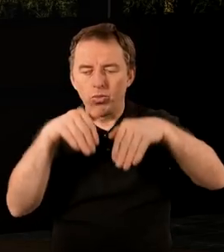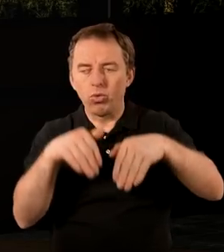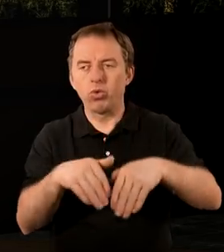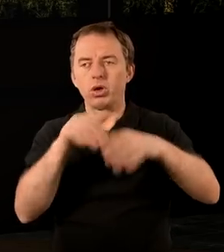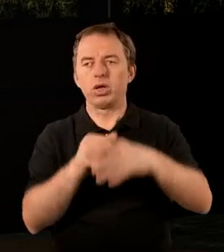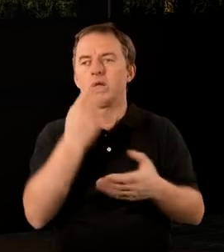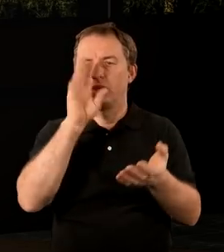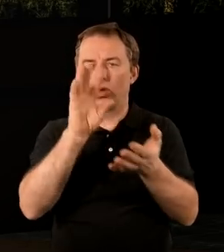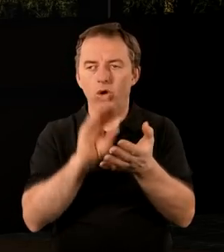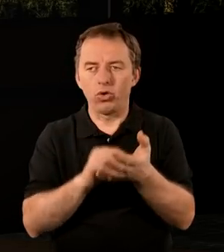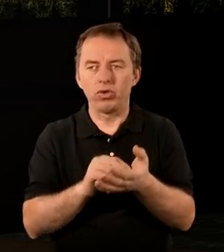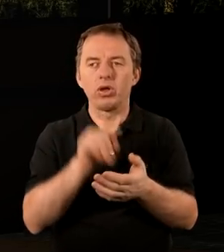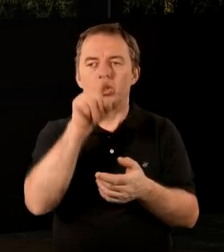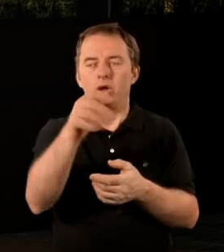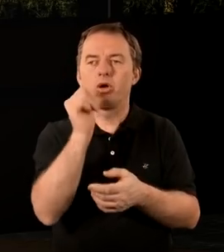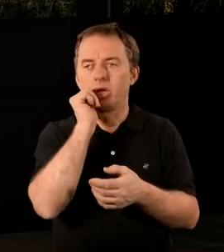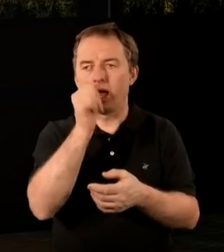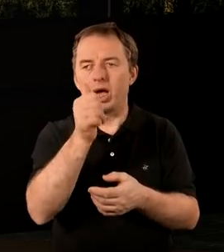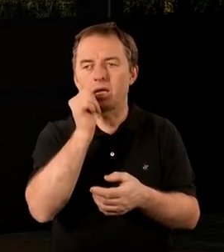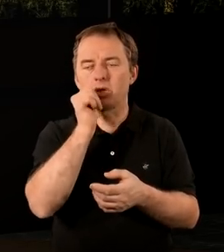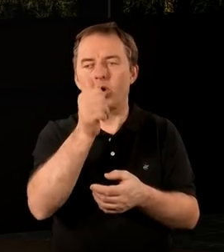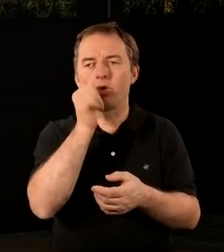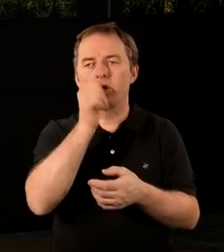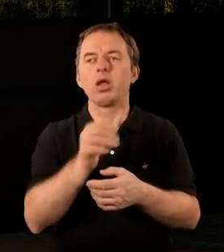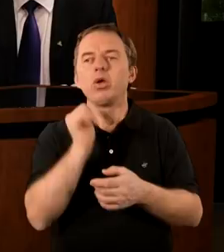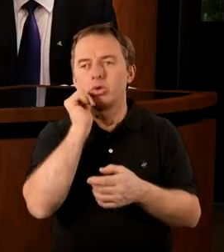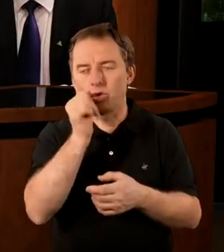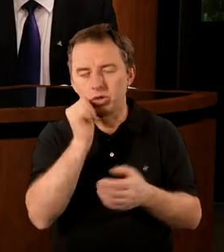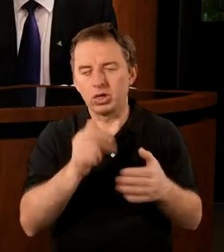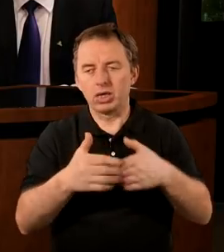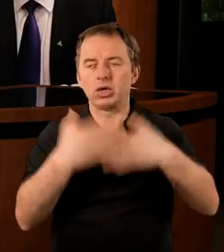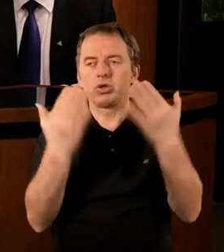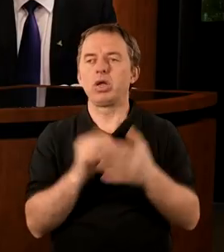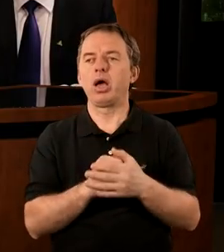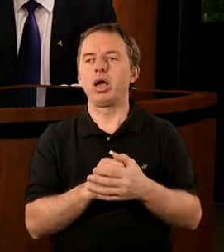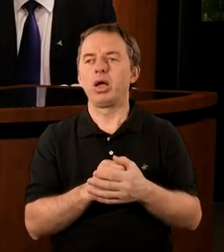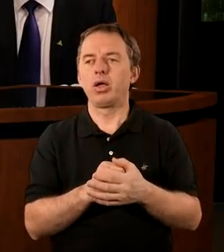mógł doświadczyć tego na co dzień, tak codziennie,